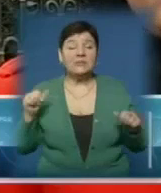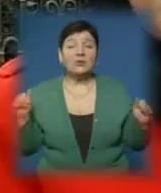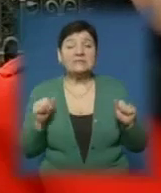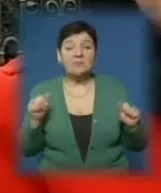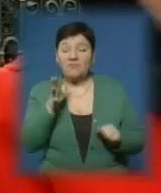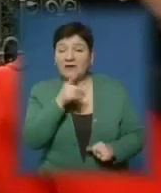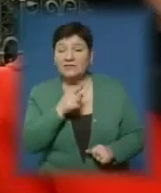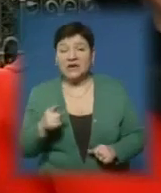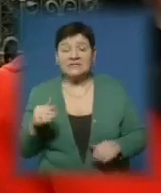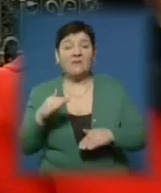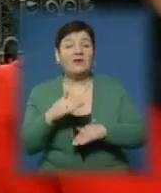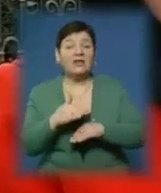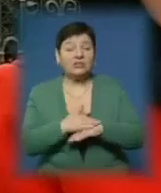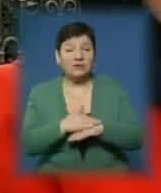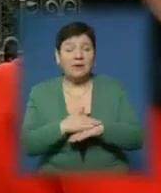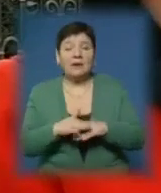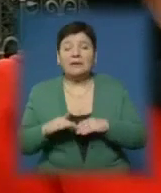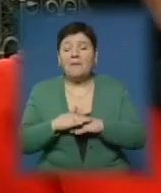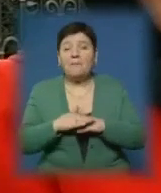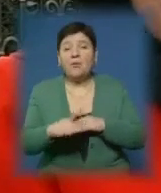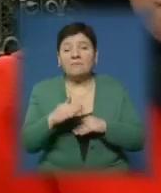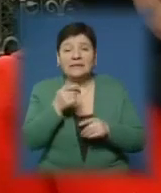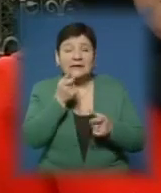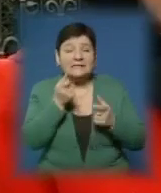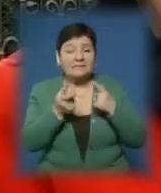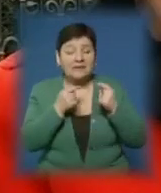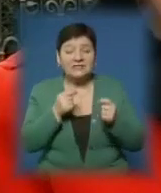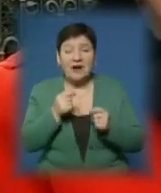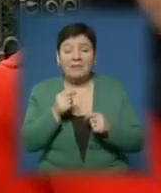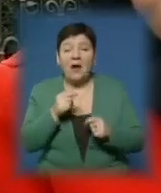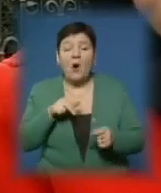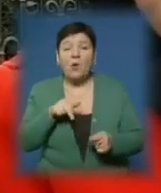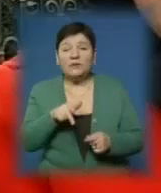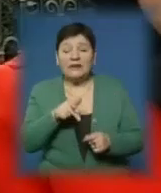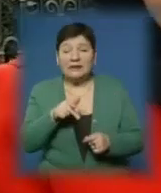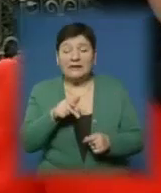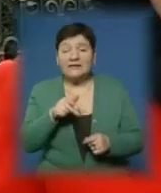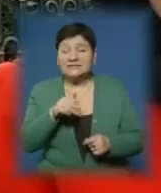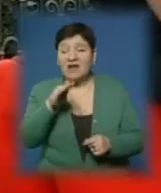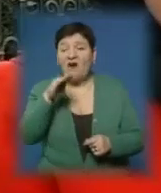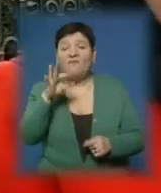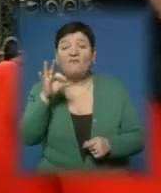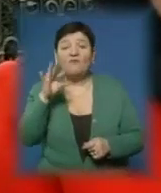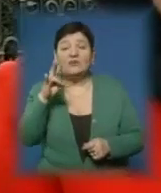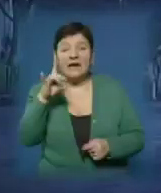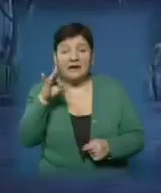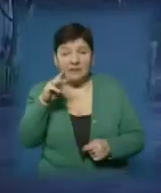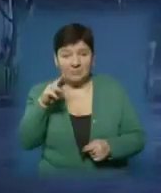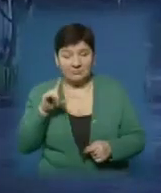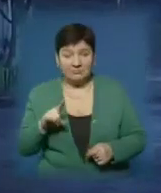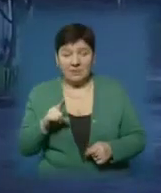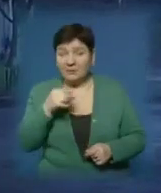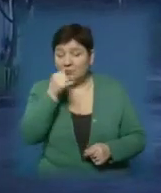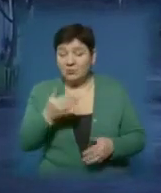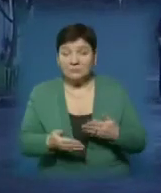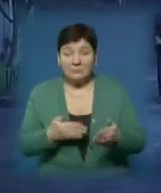вранці і ввечері нагадувала поле із світлячками. Люди ходили з ліхтариками, тому що не могли пересуватися по вулиці. У